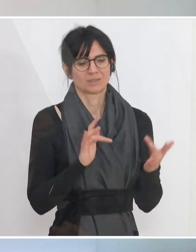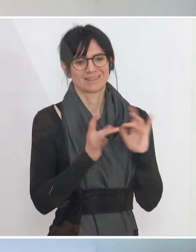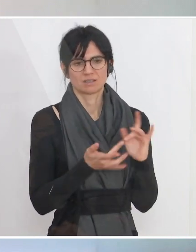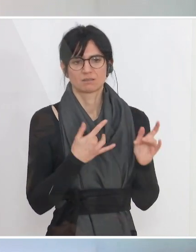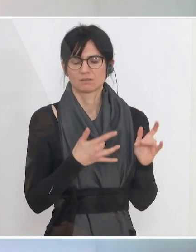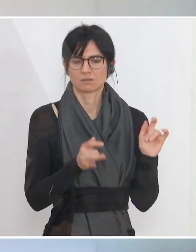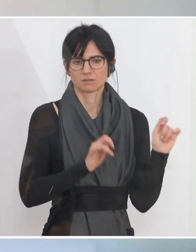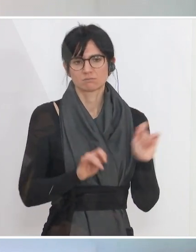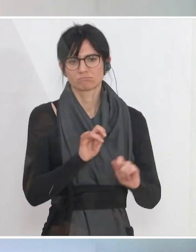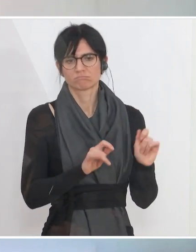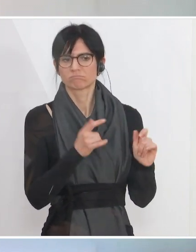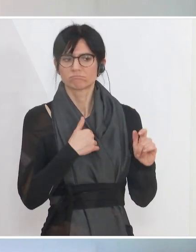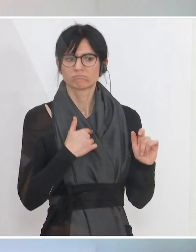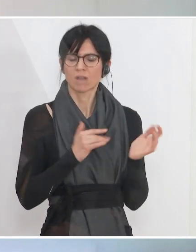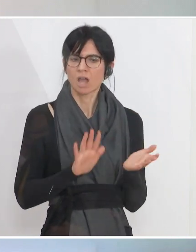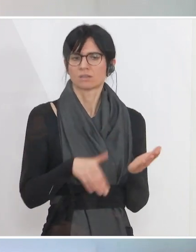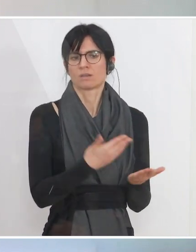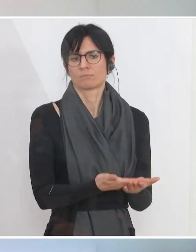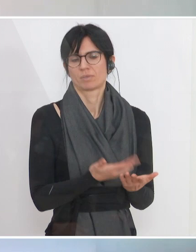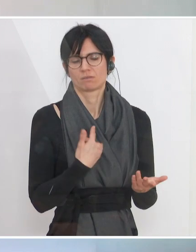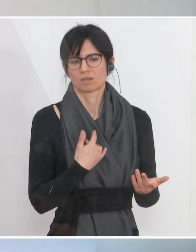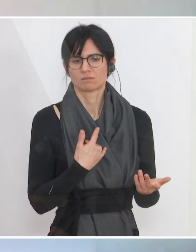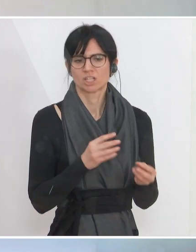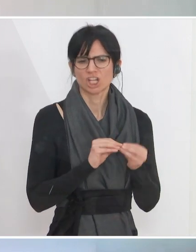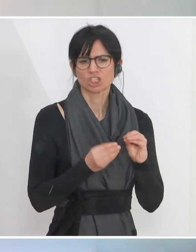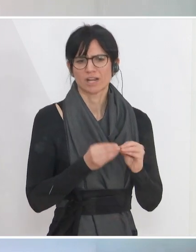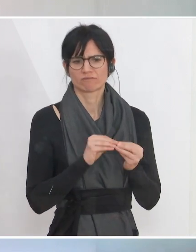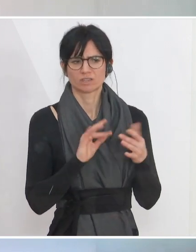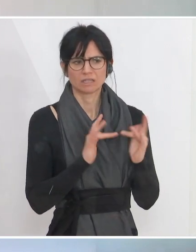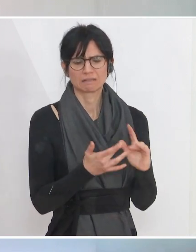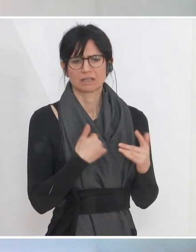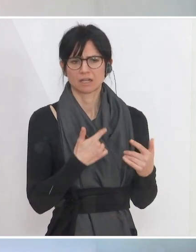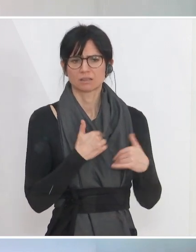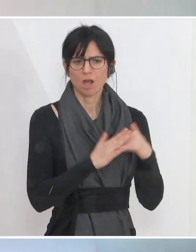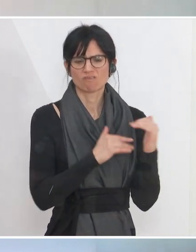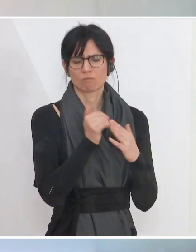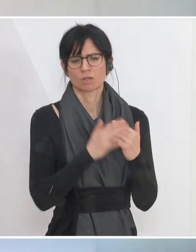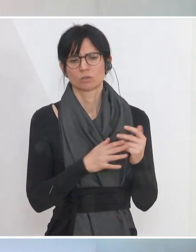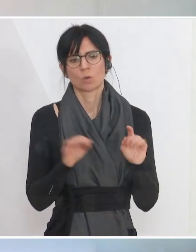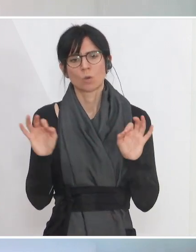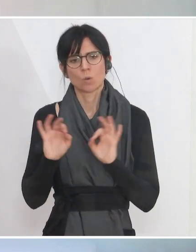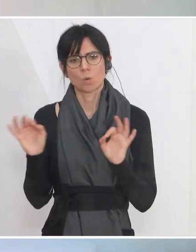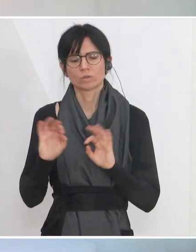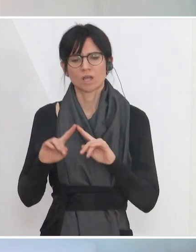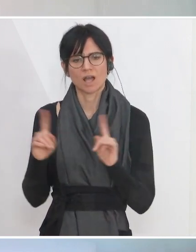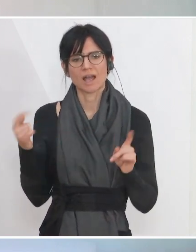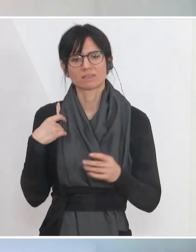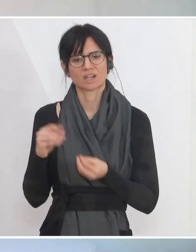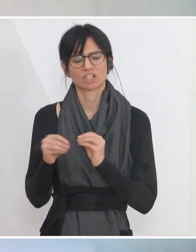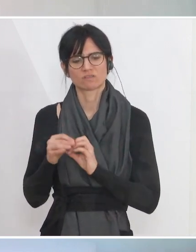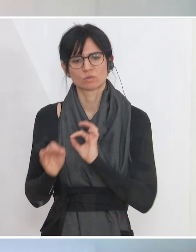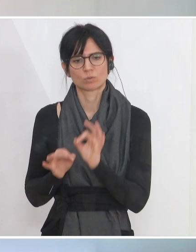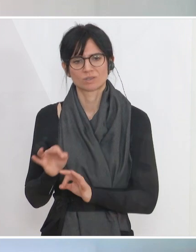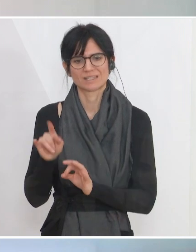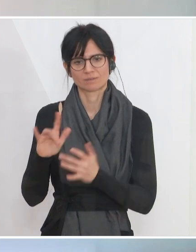die Errichtung von Online-Shops, aber auch den Ausbau von Online-Shops oder von E-Commerce-Geschäftsprozessen. Denn